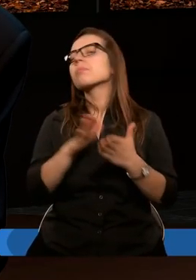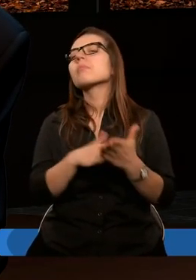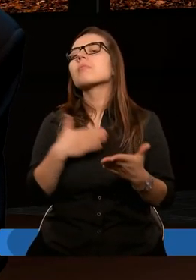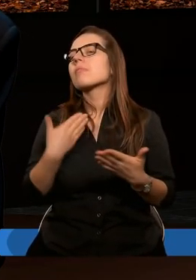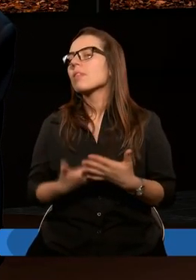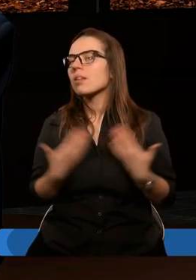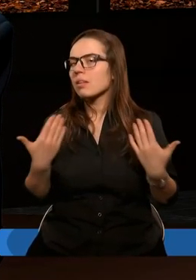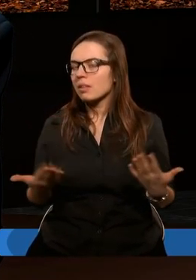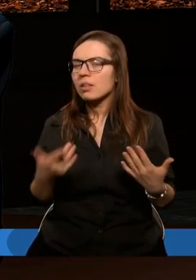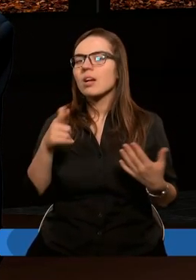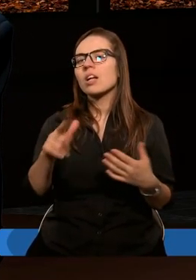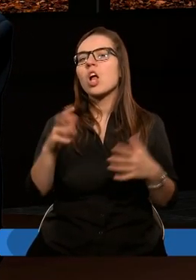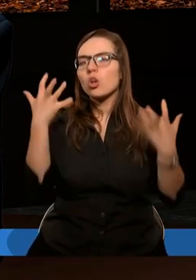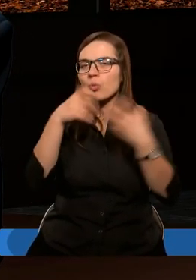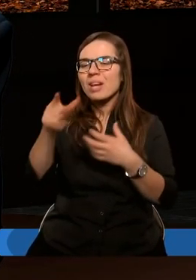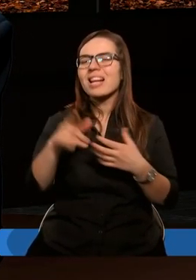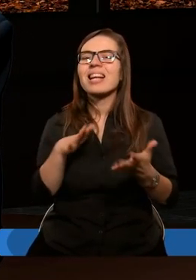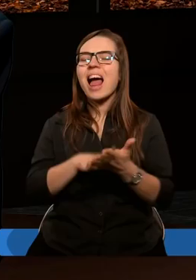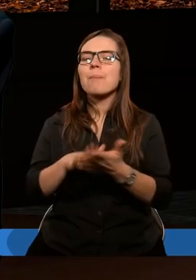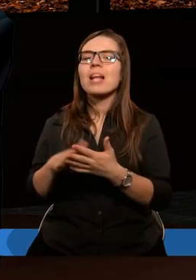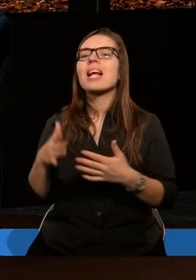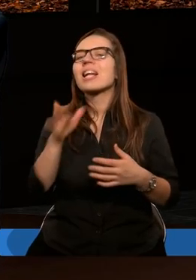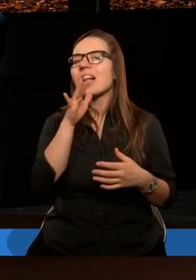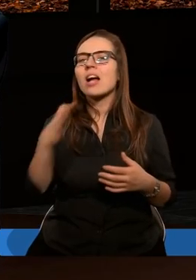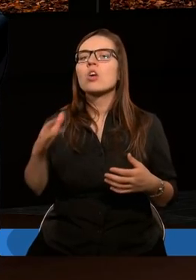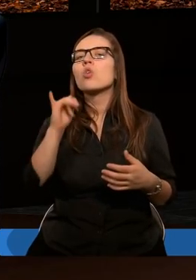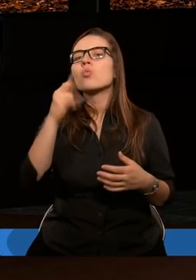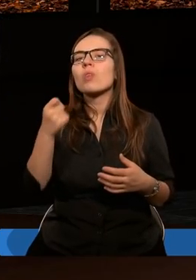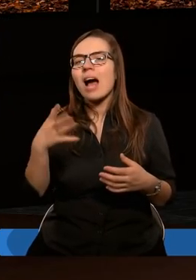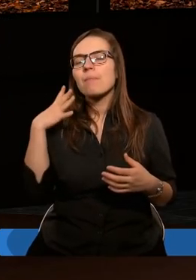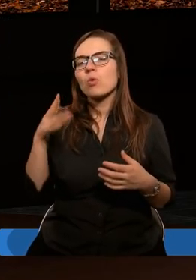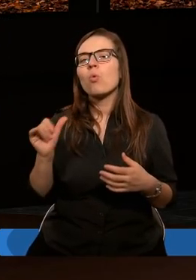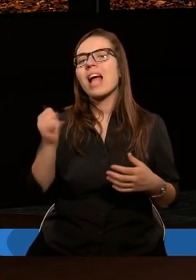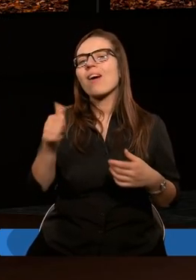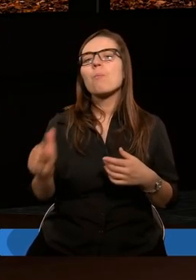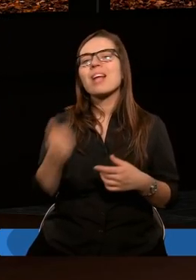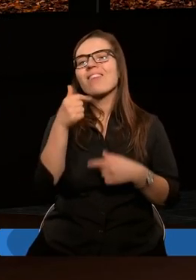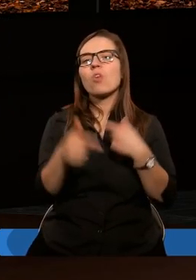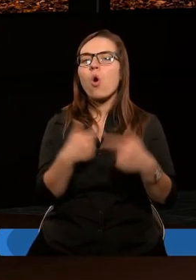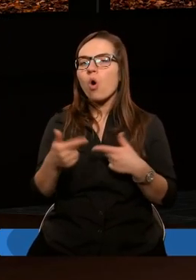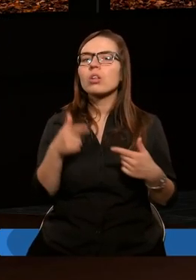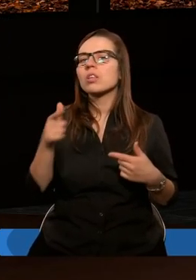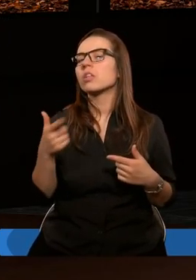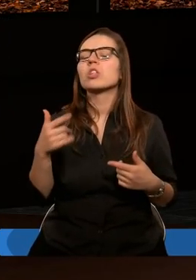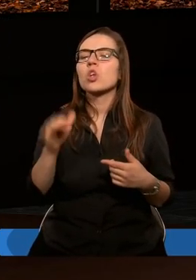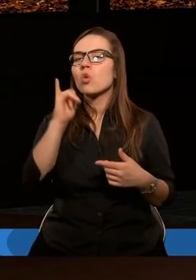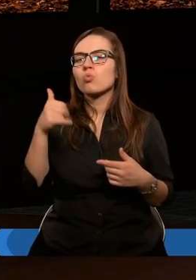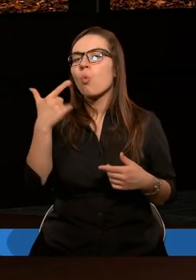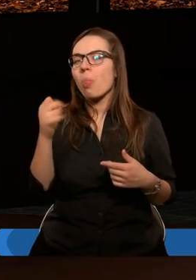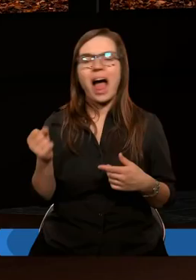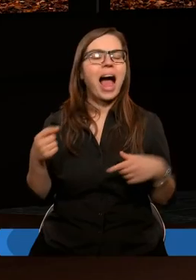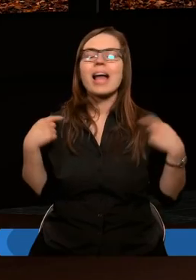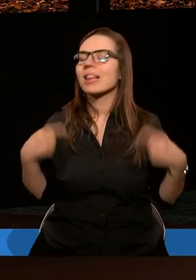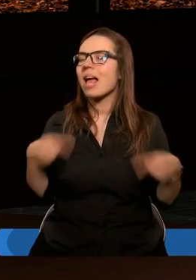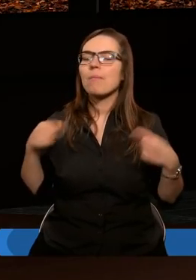wśród dwunastu plemion izraelskich Juda był traktowany jako pierworodny. Juda wcale nie był